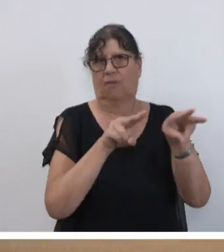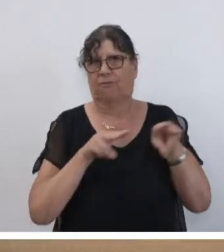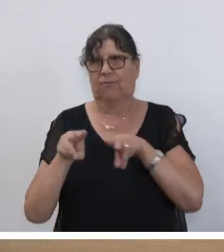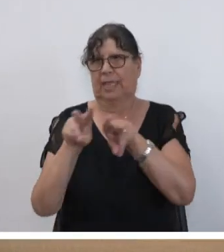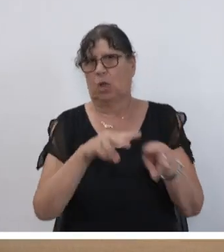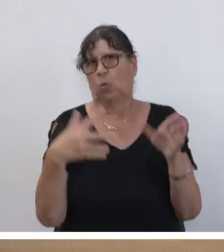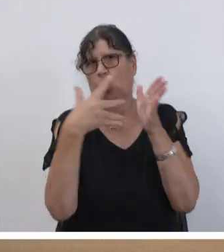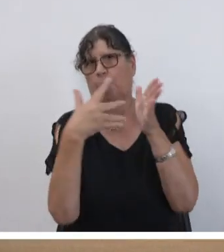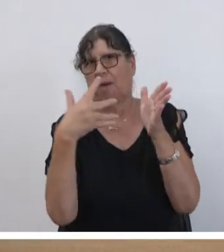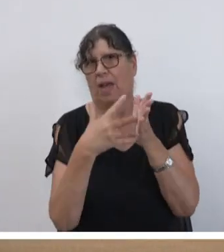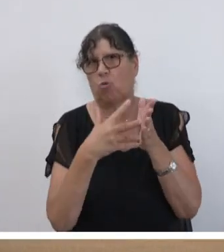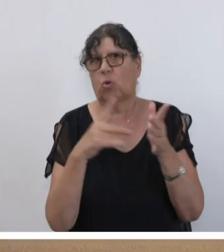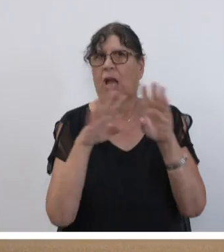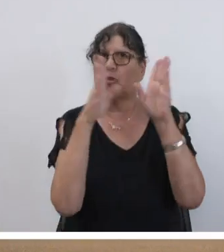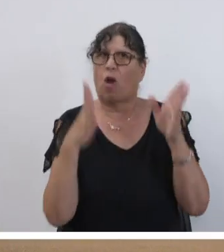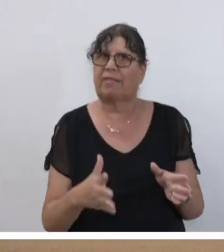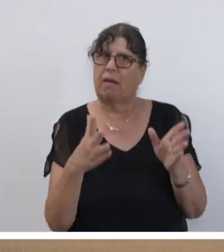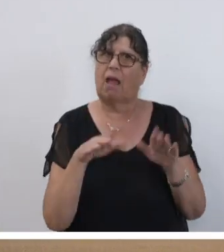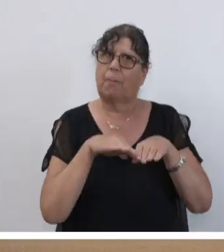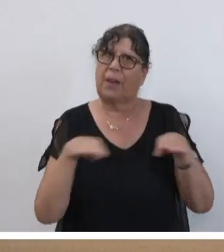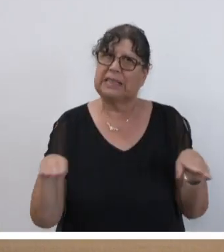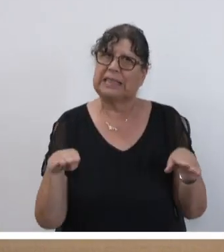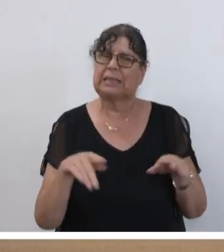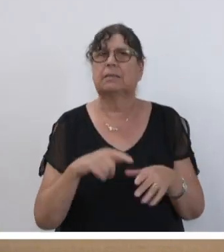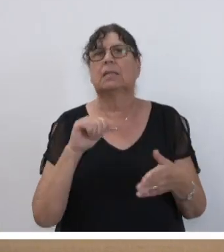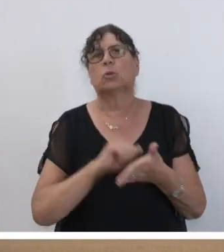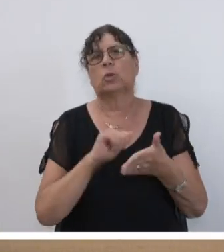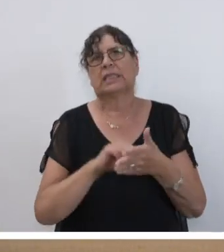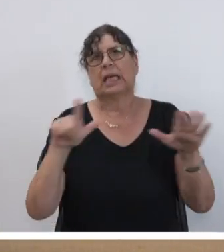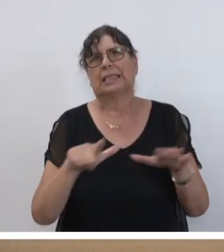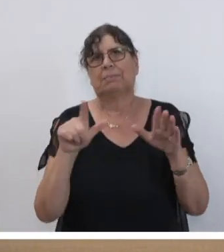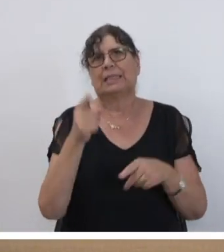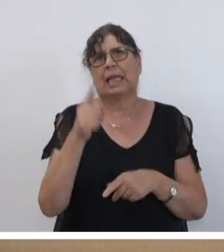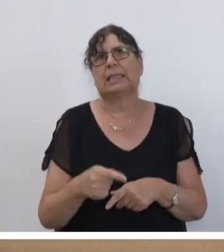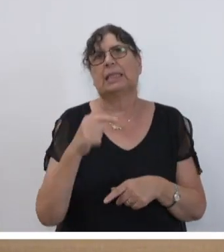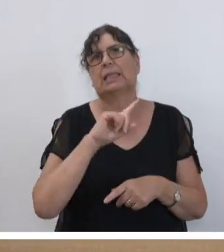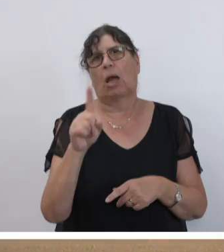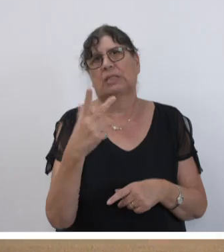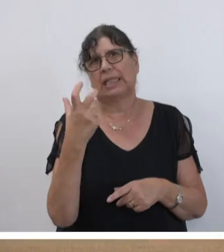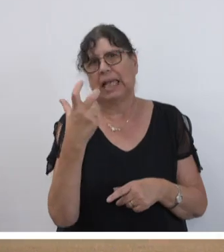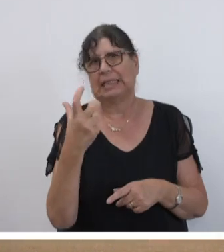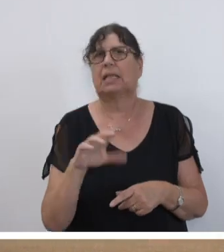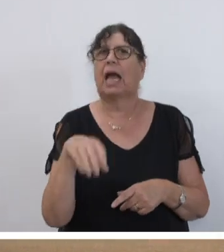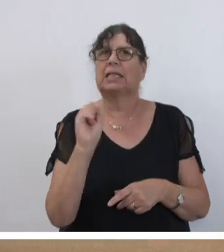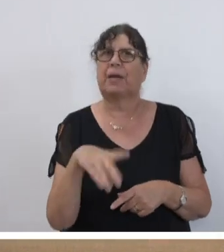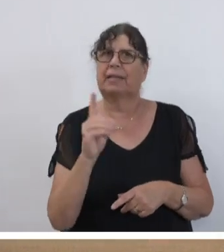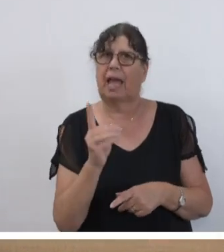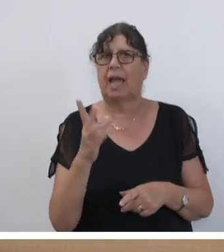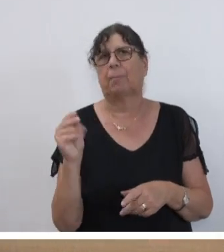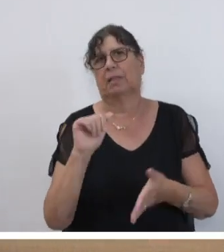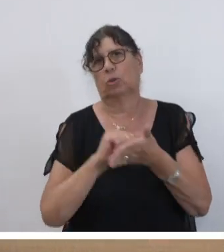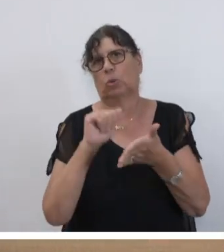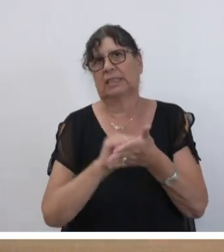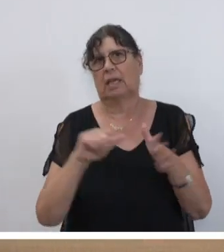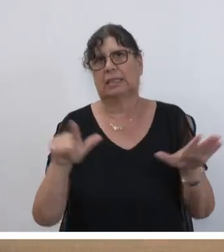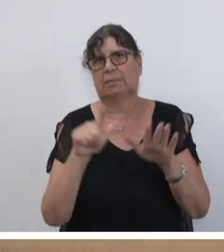Containerstellplätzen Drucksache 17-1030 hat die SPD-Landtagsfraktion mit der Drucksache